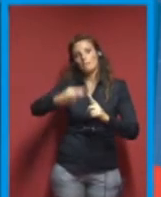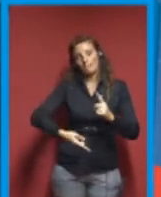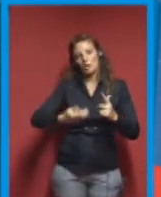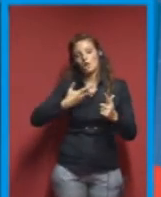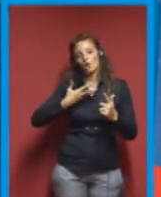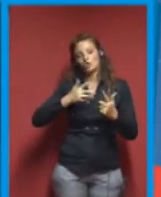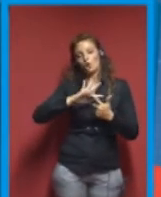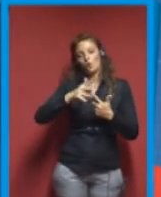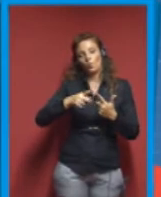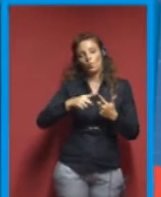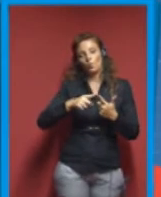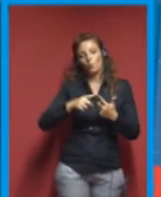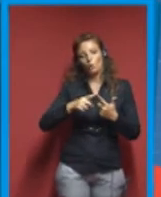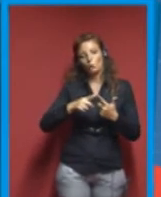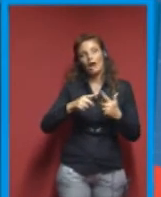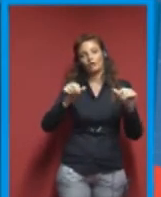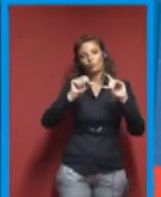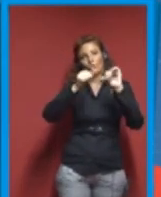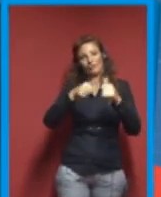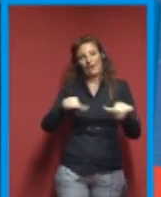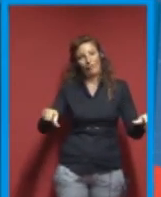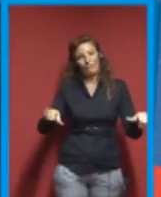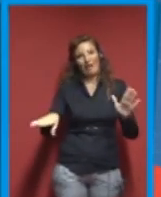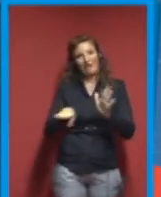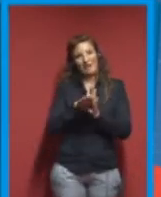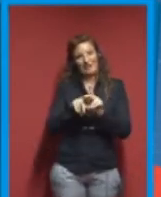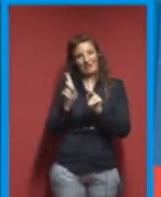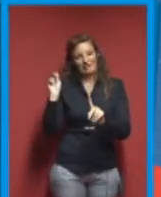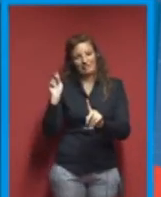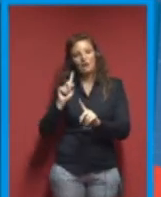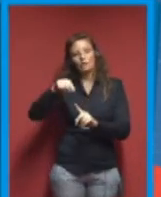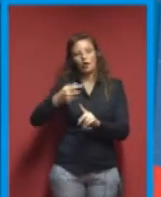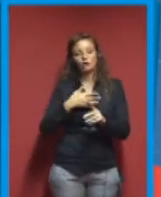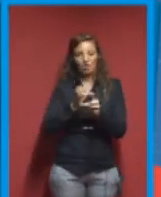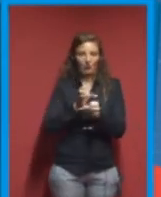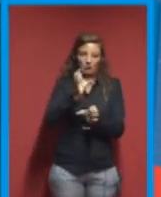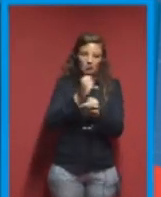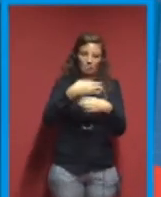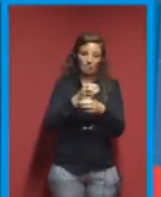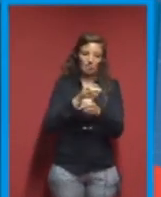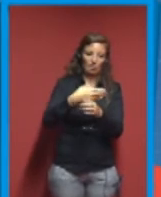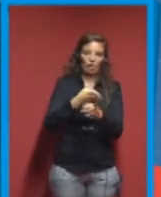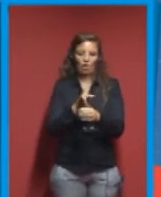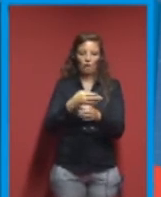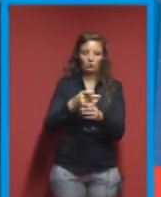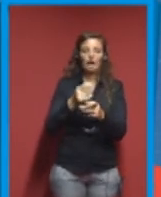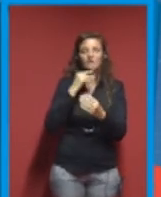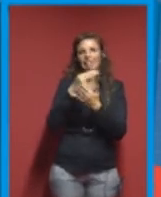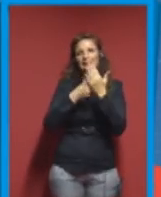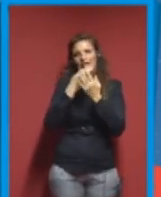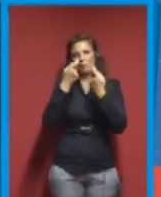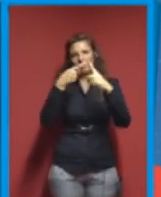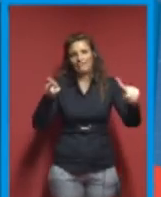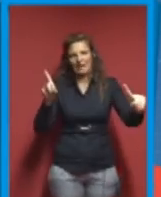prototipo, abbiamo un asse rotatorio, un altro tipo di disegno